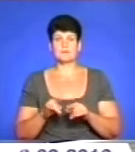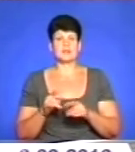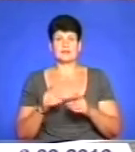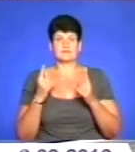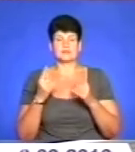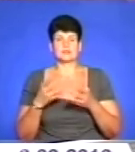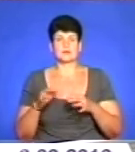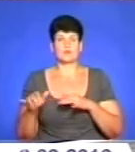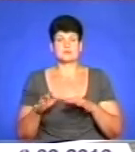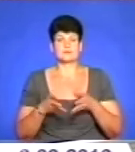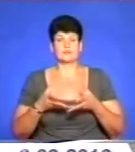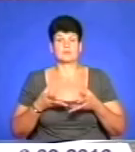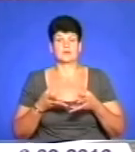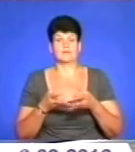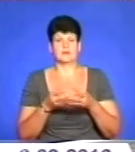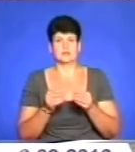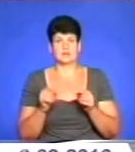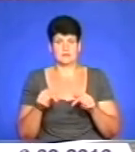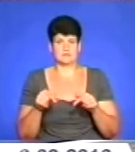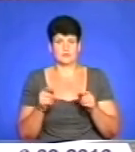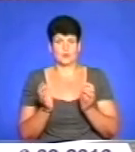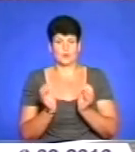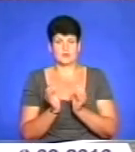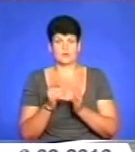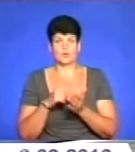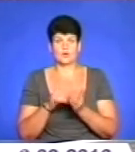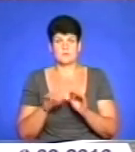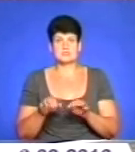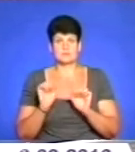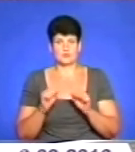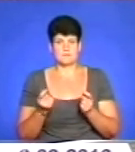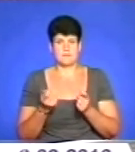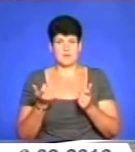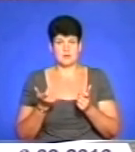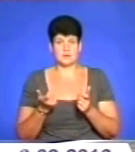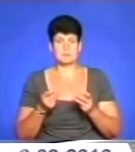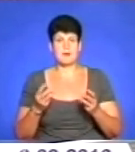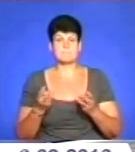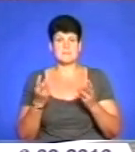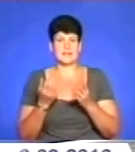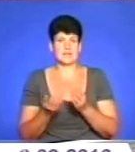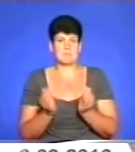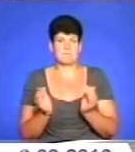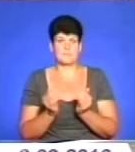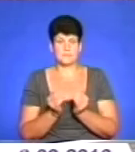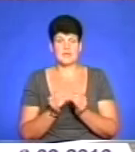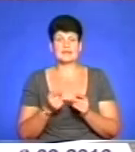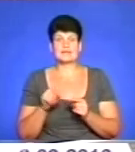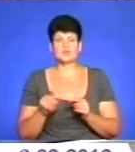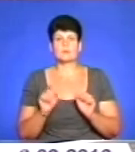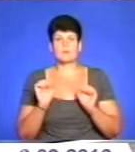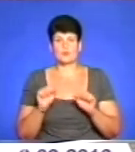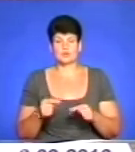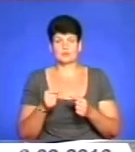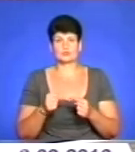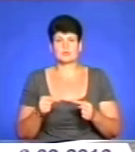впливати на конкретному місці можемо мало. Хіба спалюючи менше палива. І те, що ми можемо конкретно